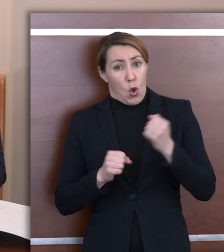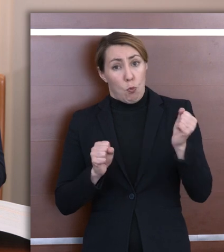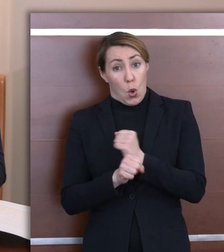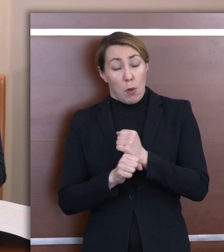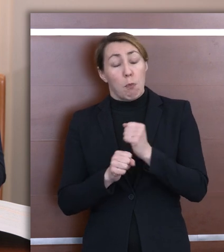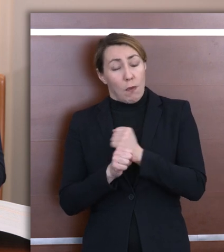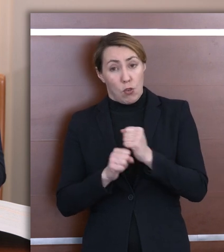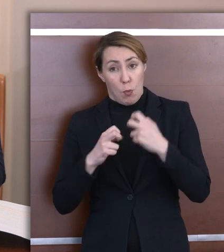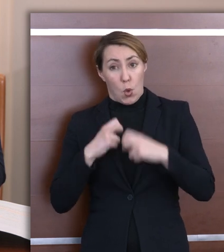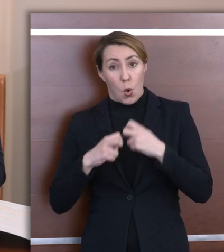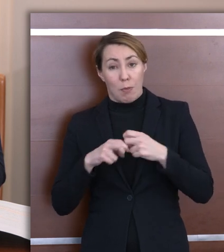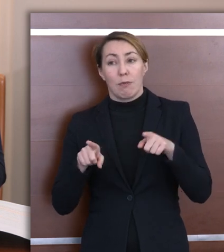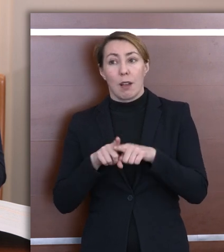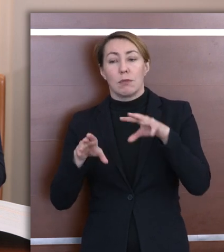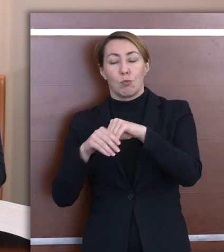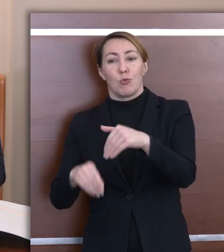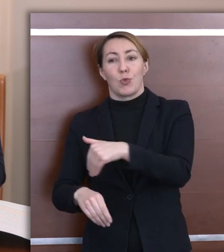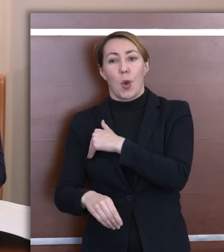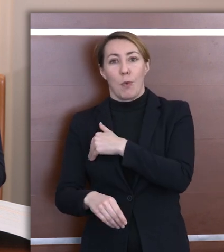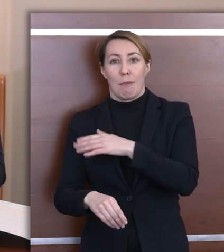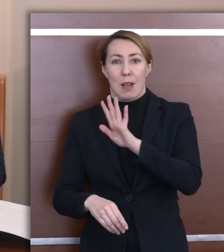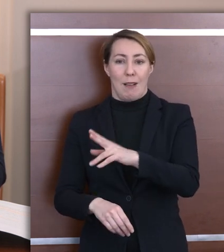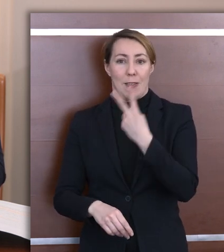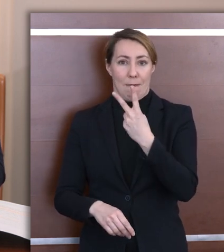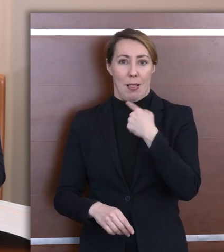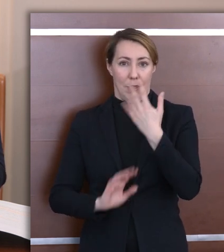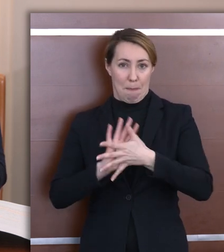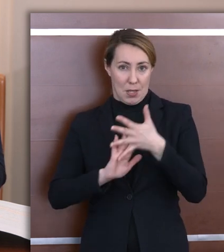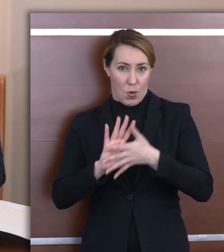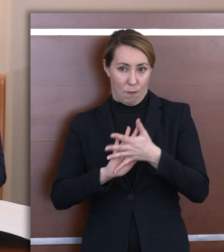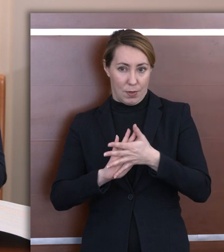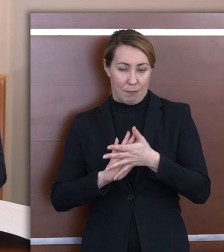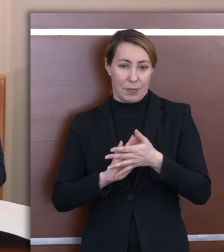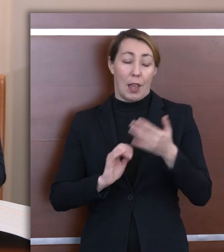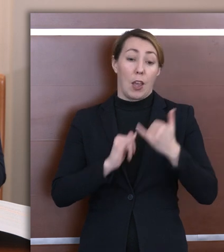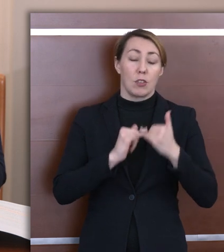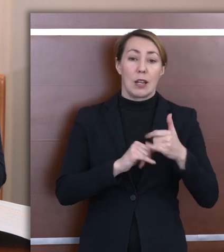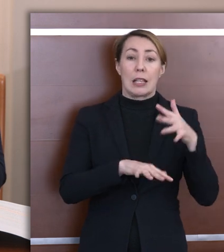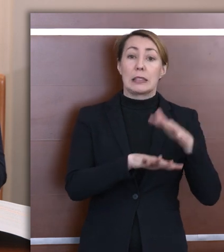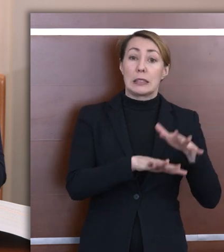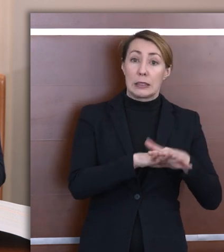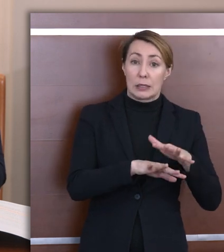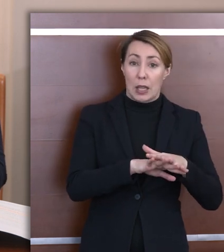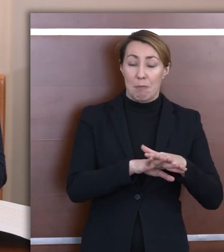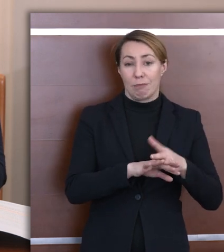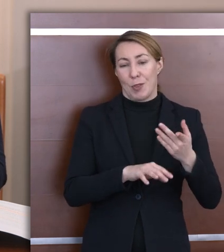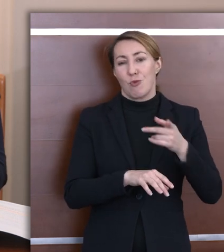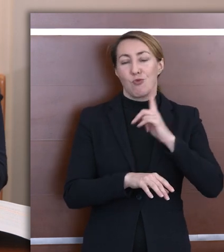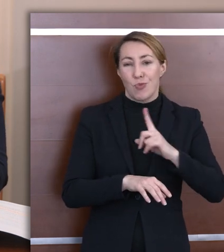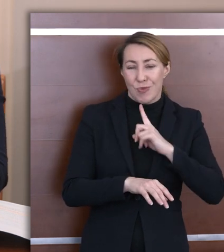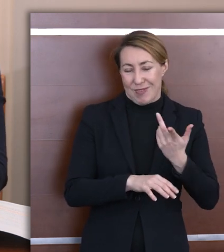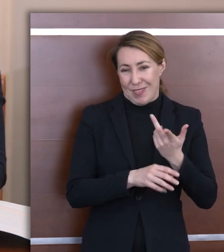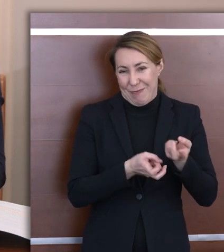Izby jest to, że nadal w szkołach funkcjonują dwa języki migowe, o ile można system językowo migowy, sztuczny twór